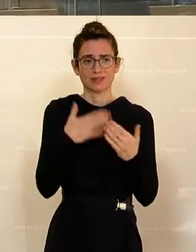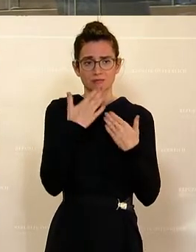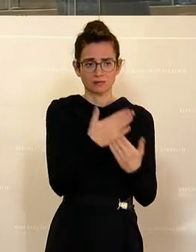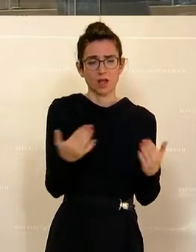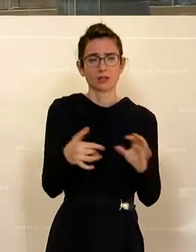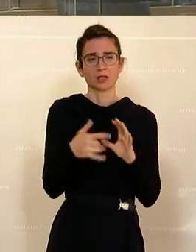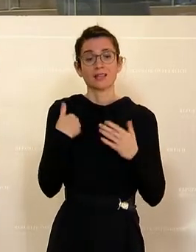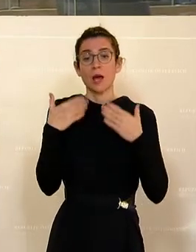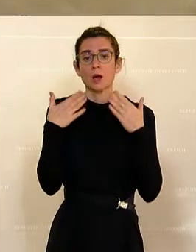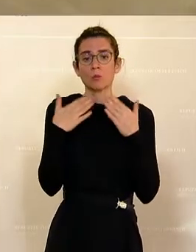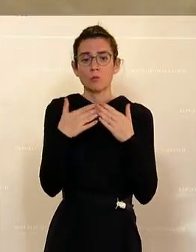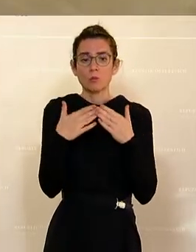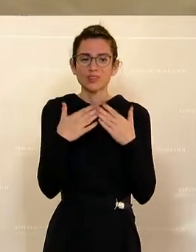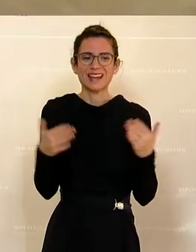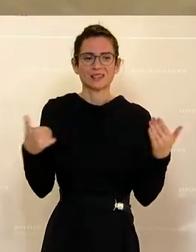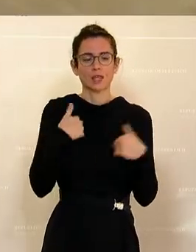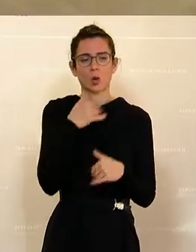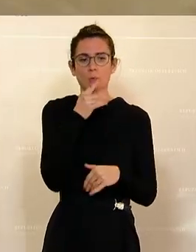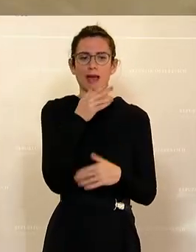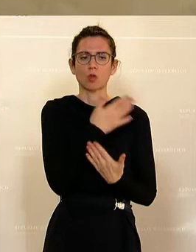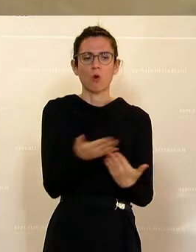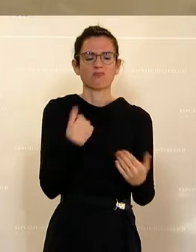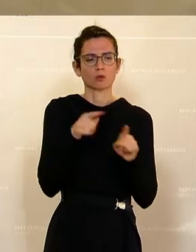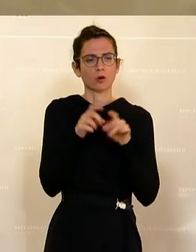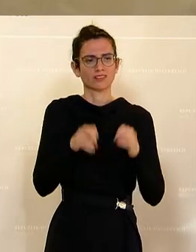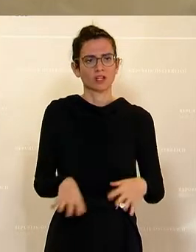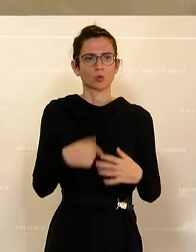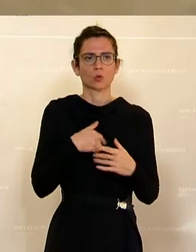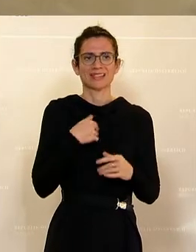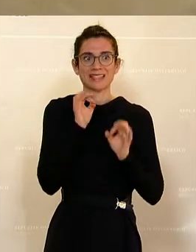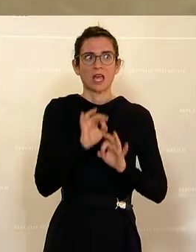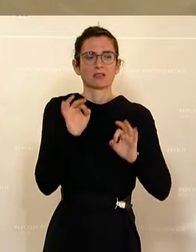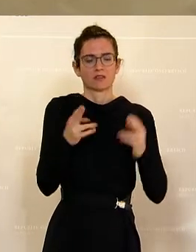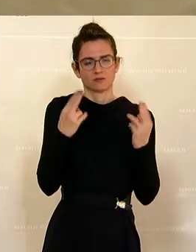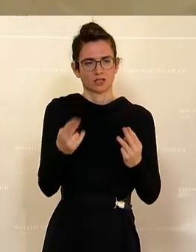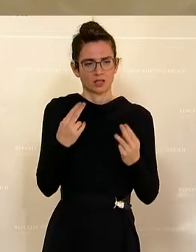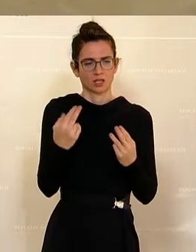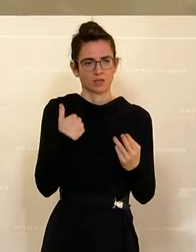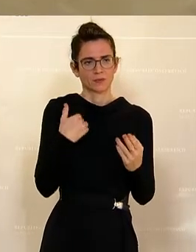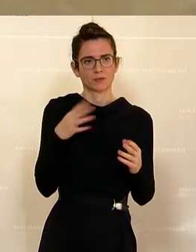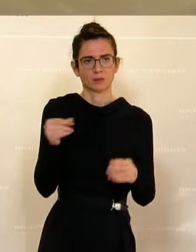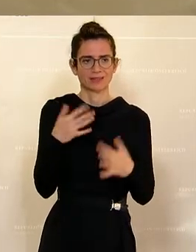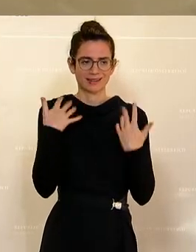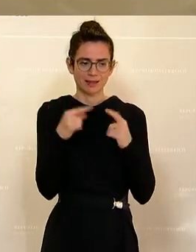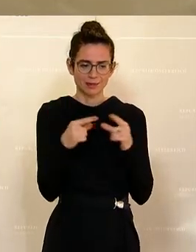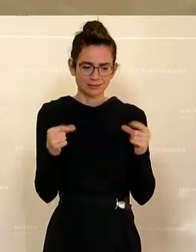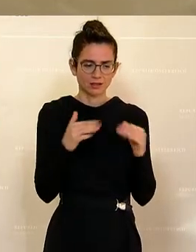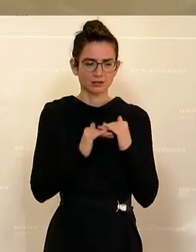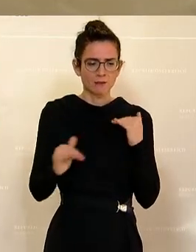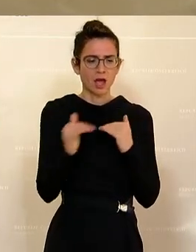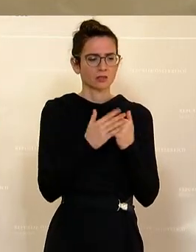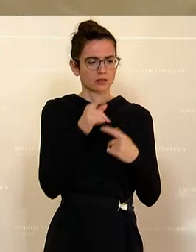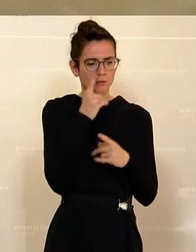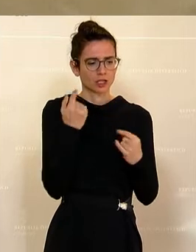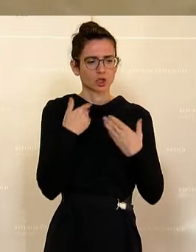Modernisierung der Bahnhöfe und der Infrastruktur. Ich glaube, das ist ganz, ganz wichtig. Wir haben ja mit dem Klimaticket eine Basis, dass die